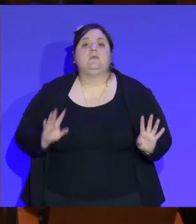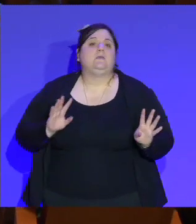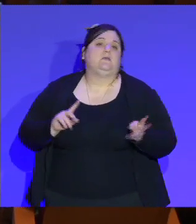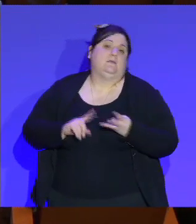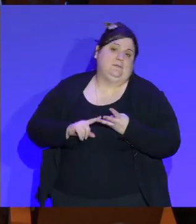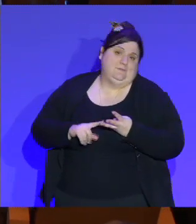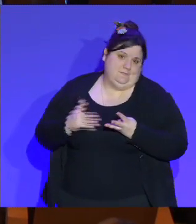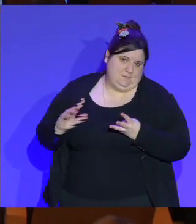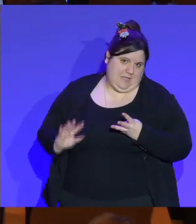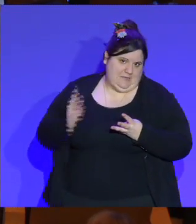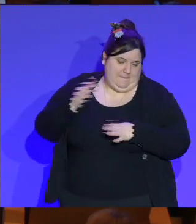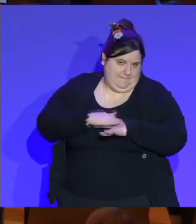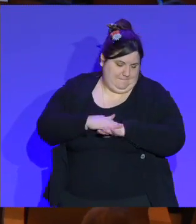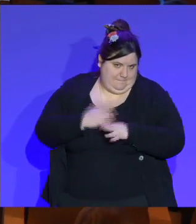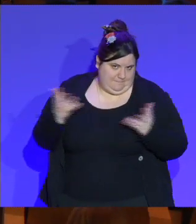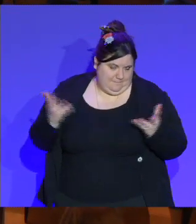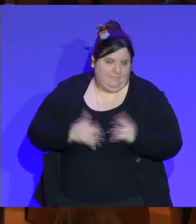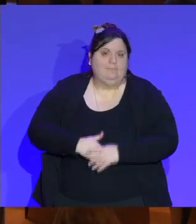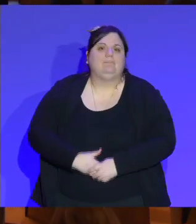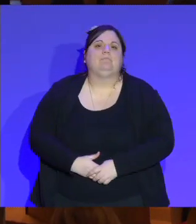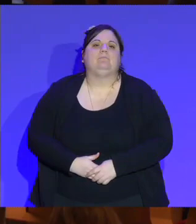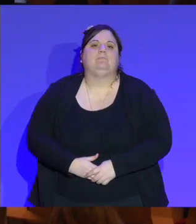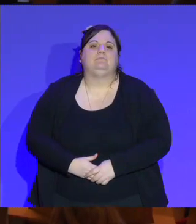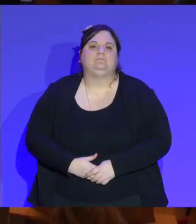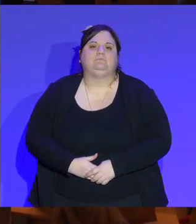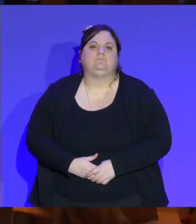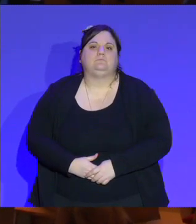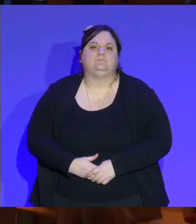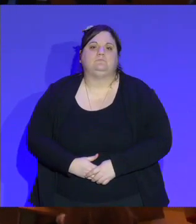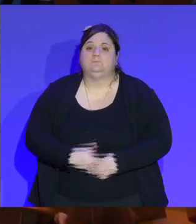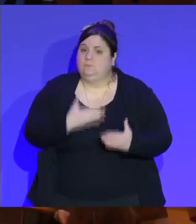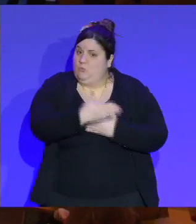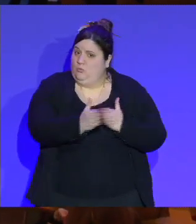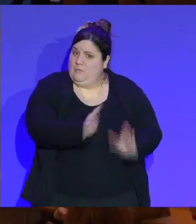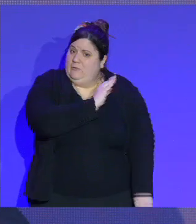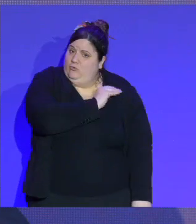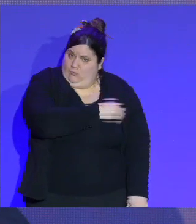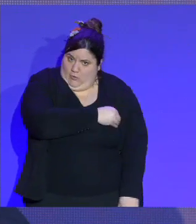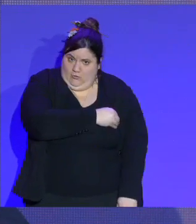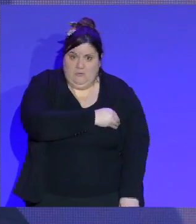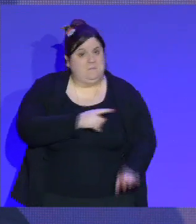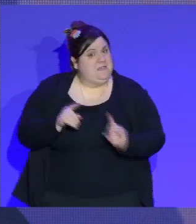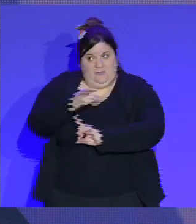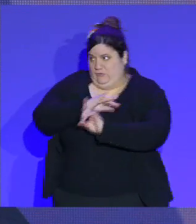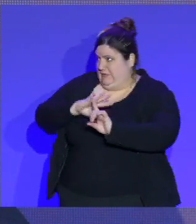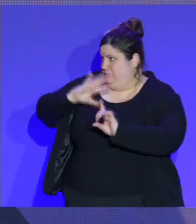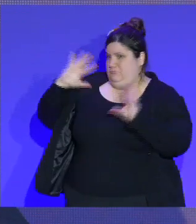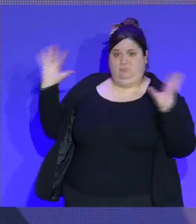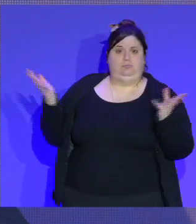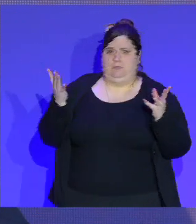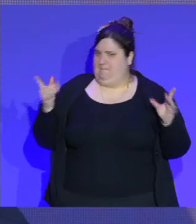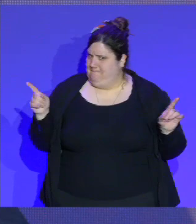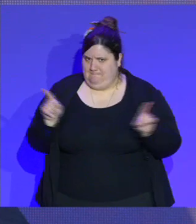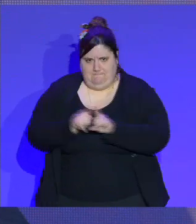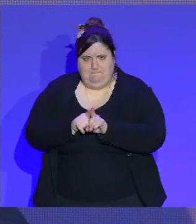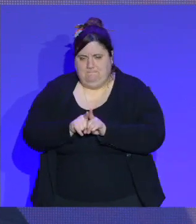évidemment, dans le sport, comme dans l'ensemble de la société, nous sommes confrontés à une obligation de lutter